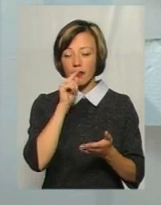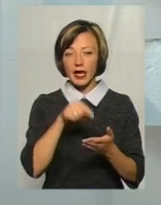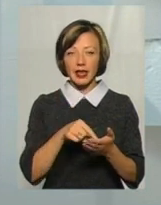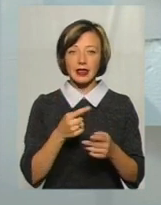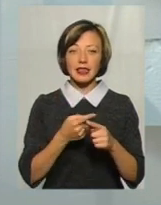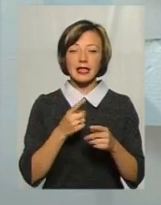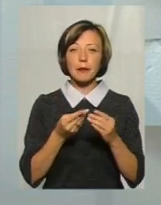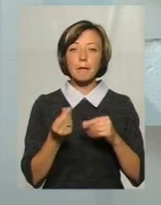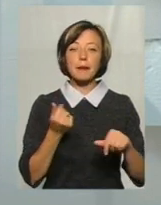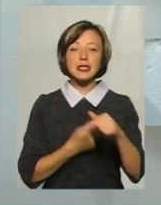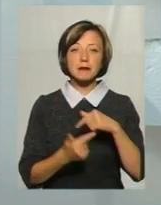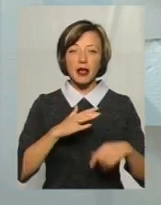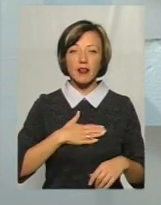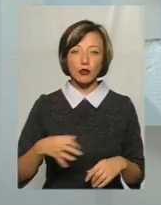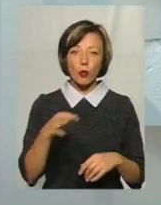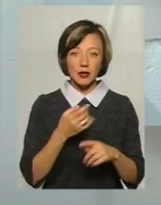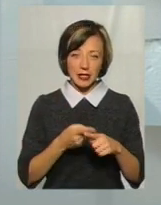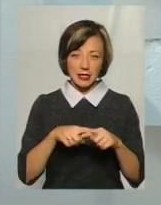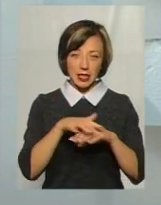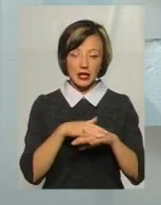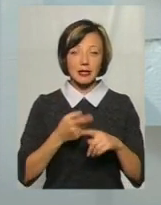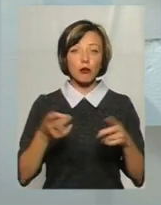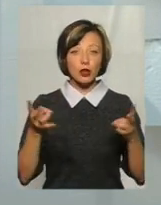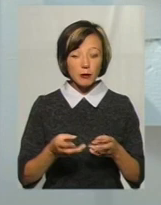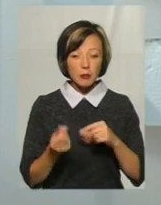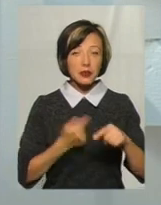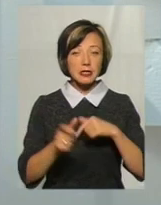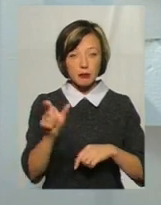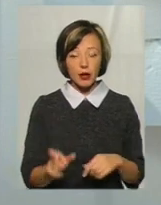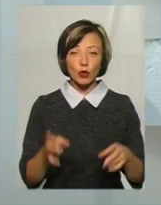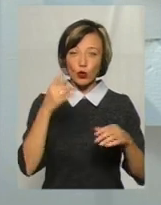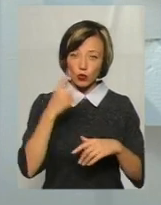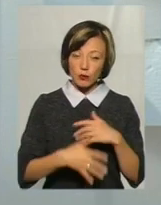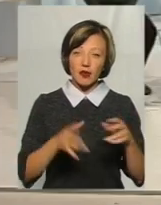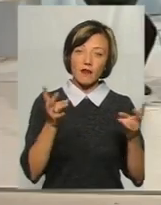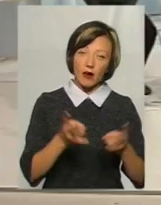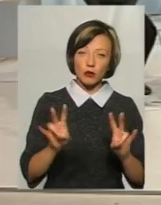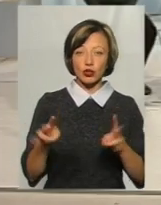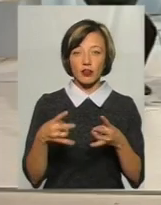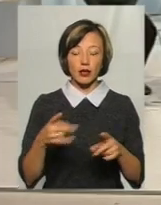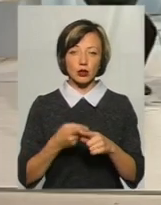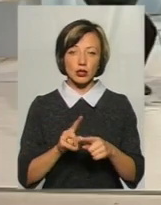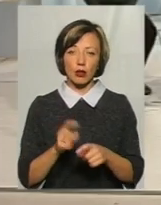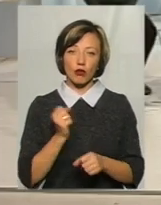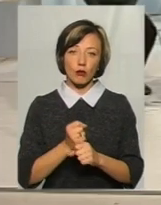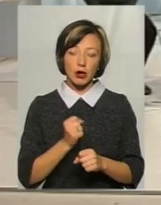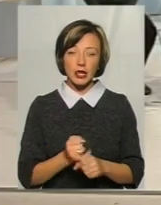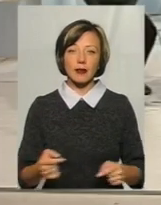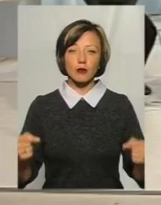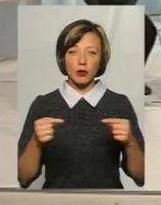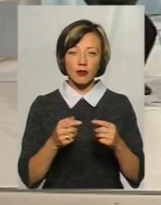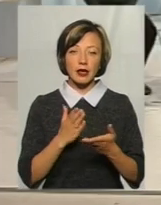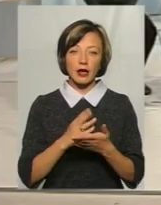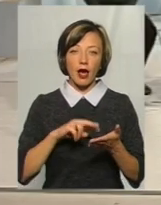ринки. Це є потрібним, тому що підприємець розуміє, чи варто це робити, чи ні. Ну, і, відповідно, тут є